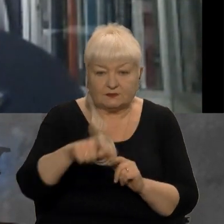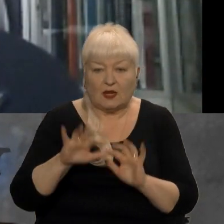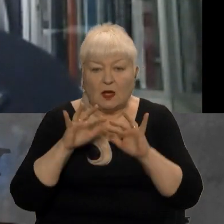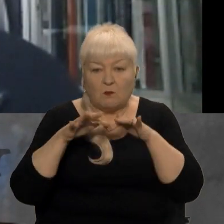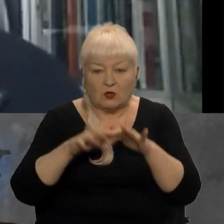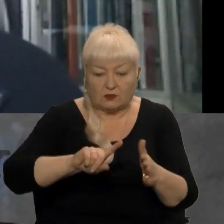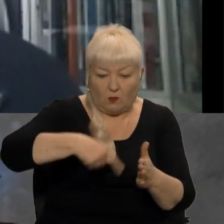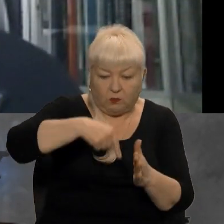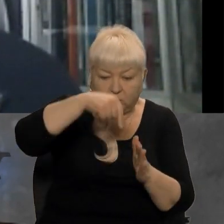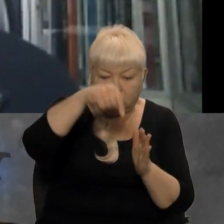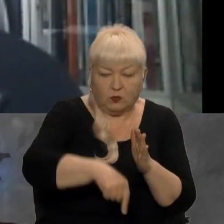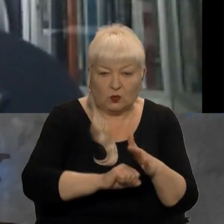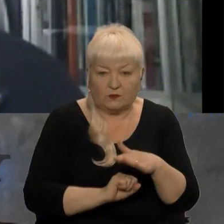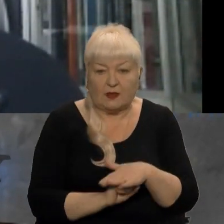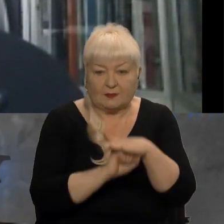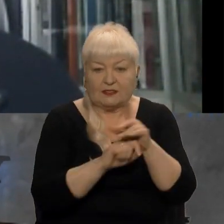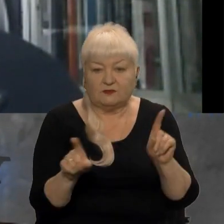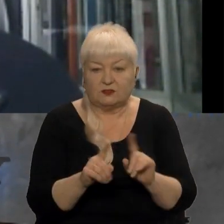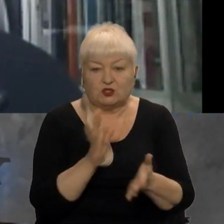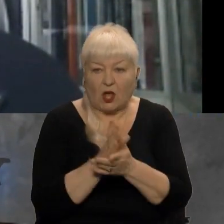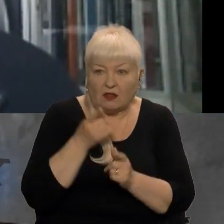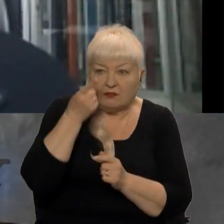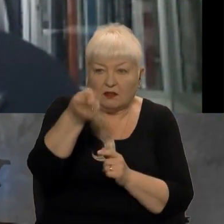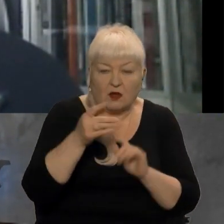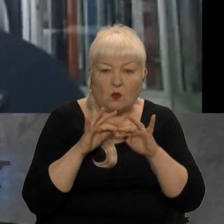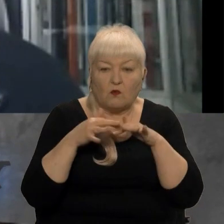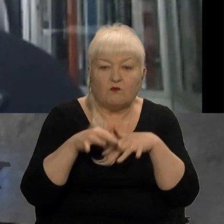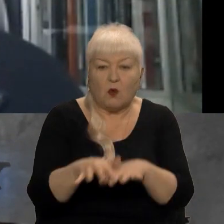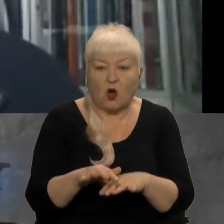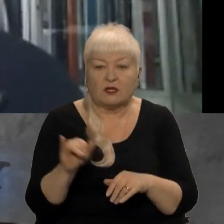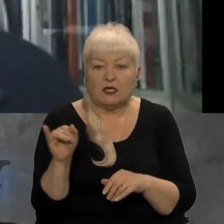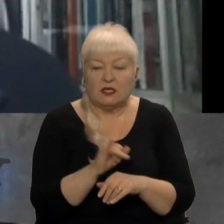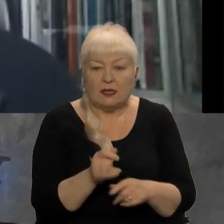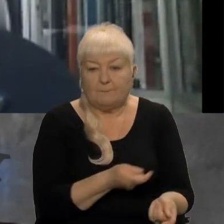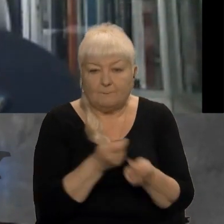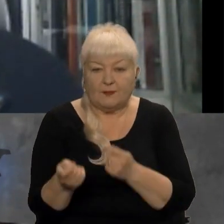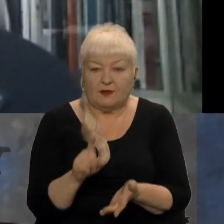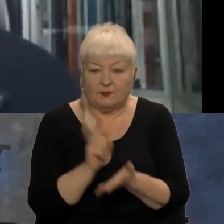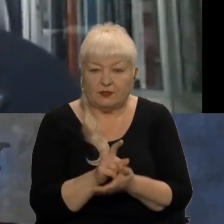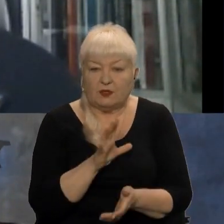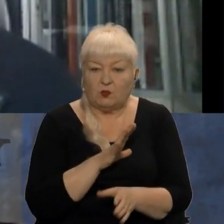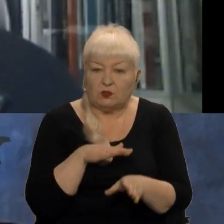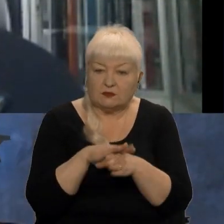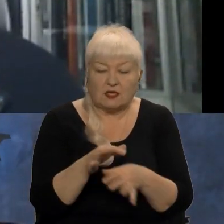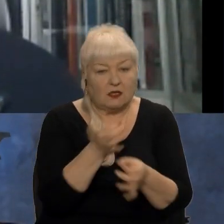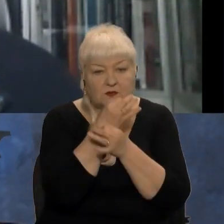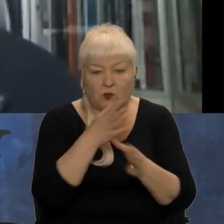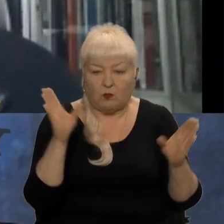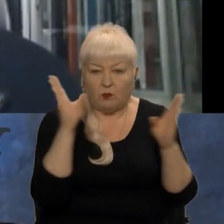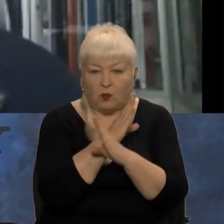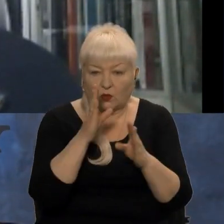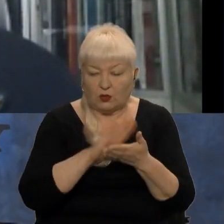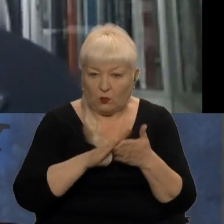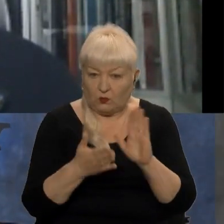бурові платформи, які знаходяться далеко в морі, і фактично перевезення мали здійснюватися за будь-яких погодних умов.